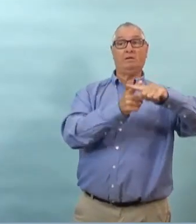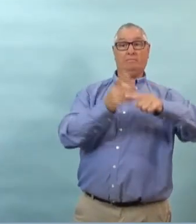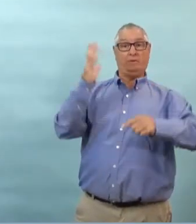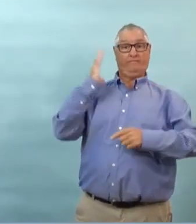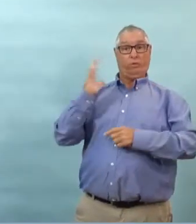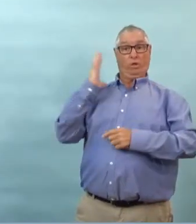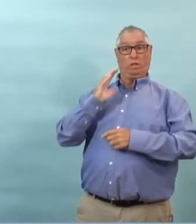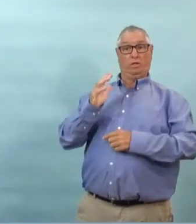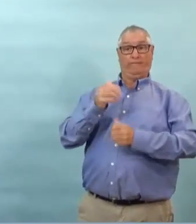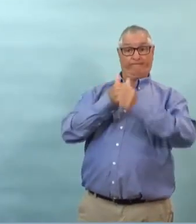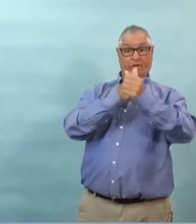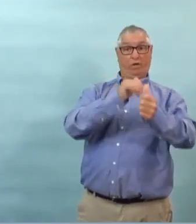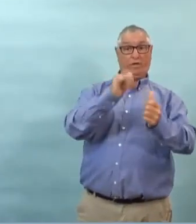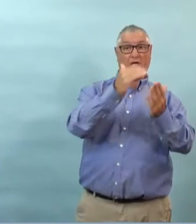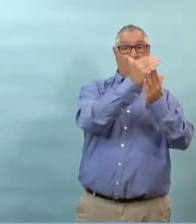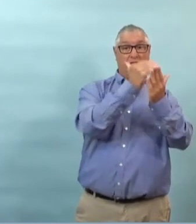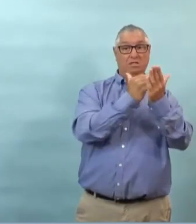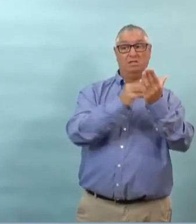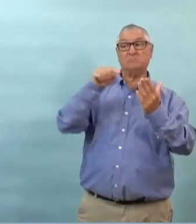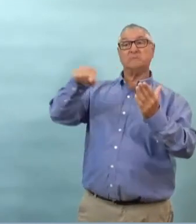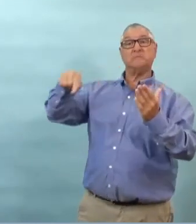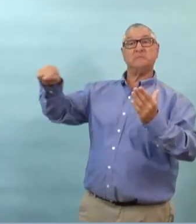pas les conseils de ce genre